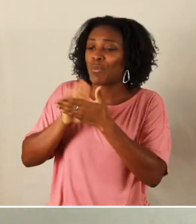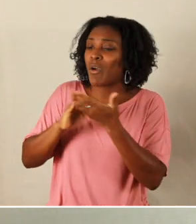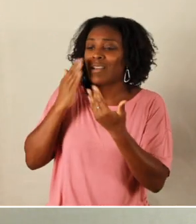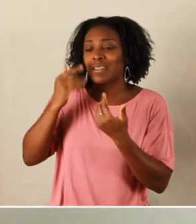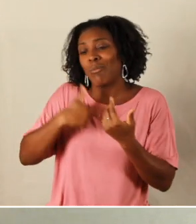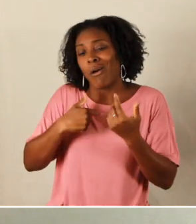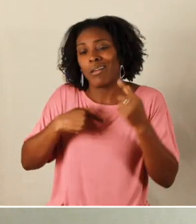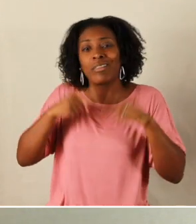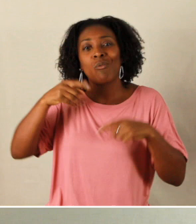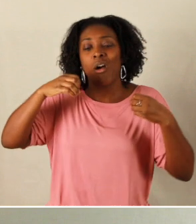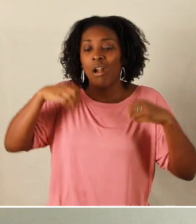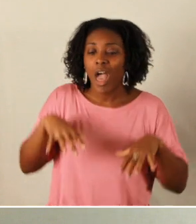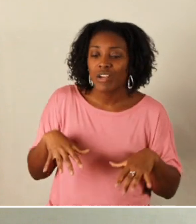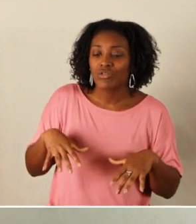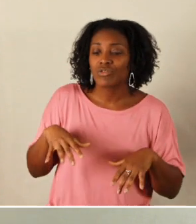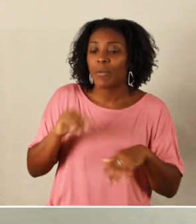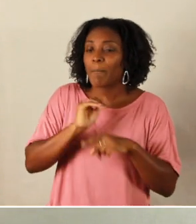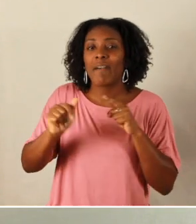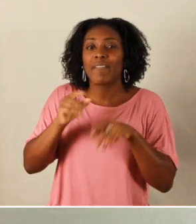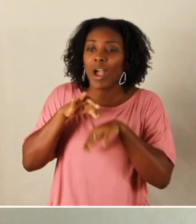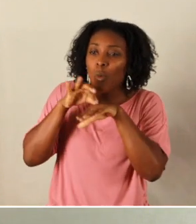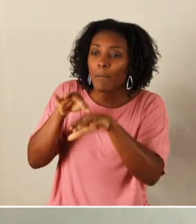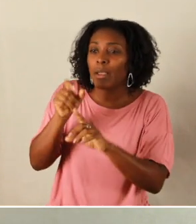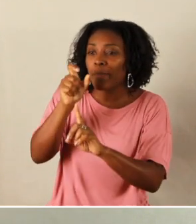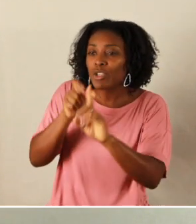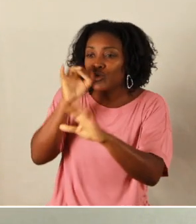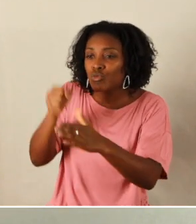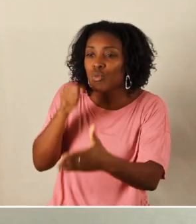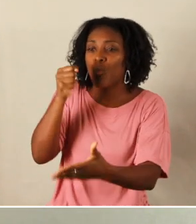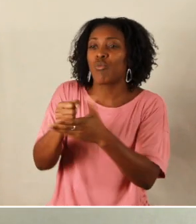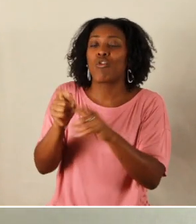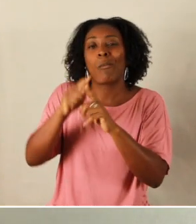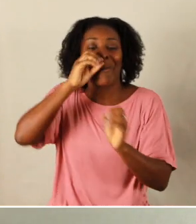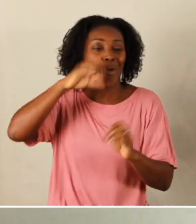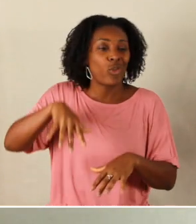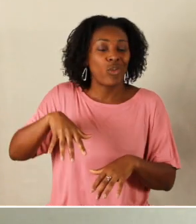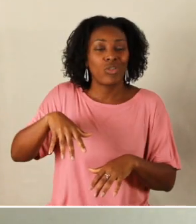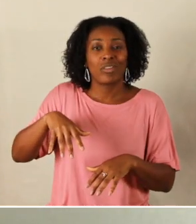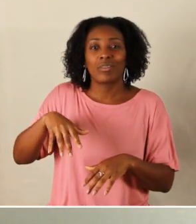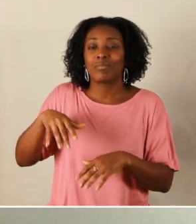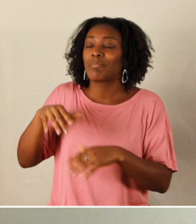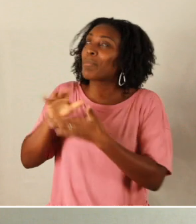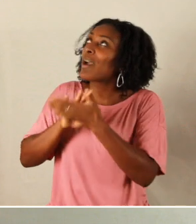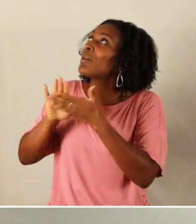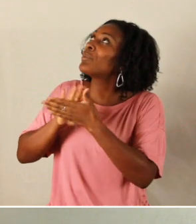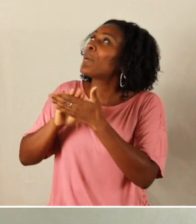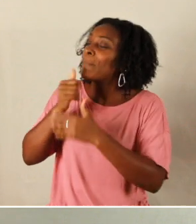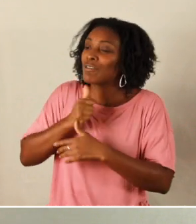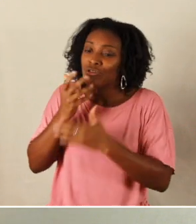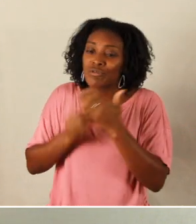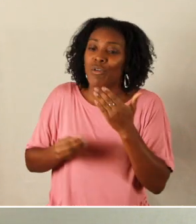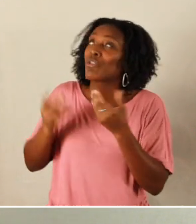pu me relâcher où j'ai pas accompagné quelqu'un jusqu'au bout comme toi tu le fais avec moi purifie mon coeur seigneur